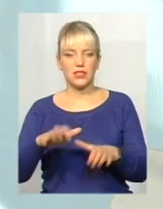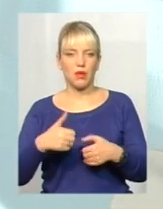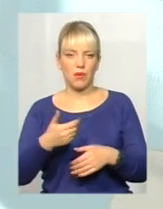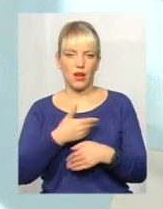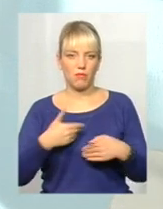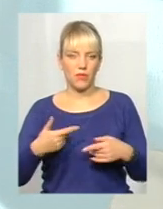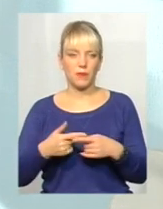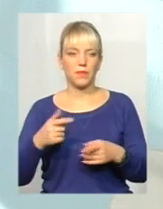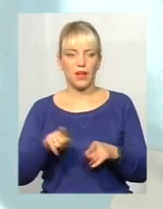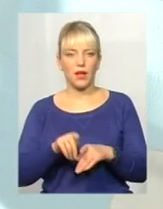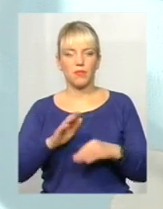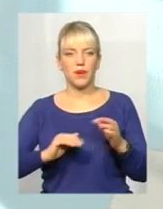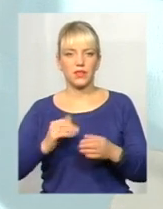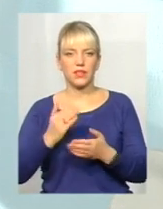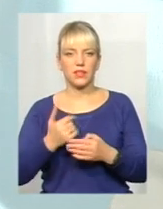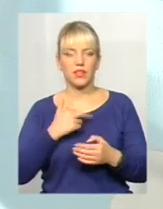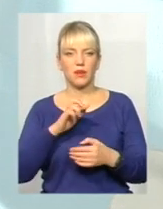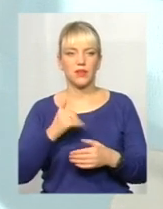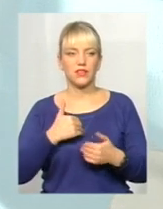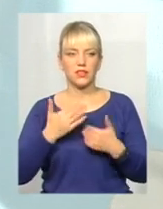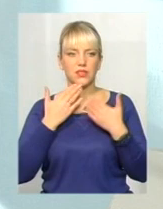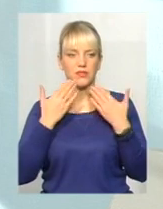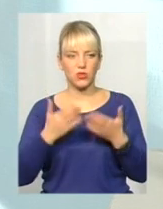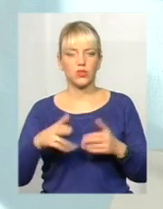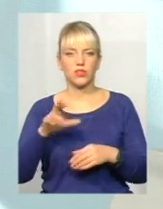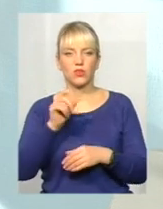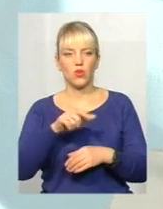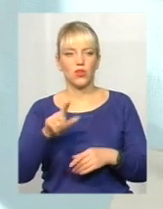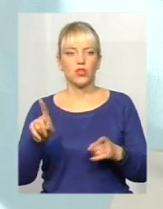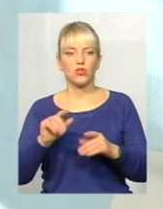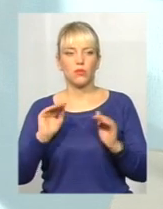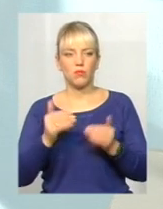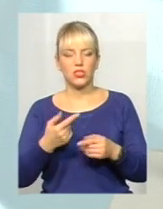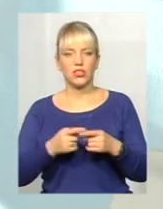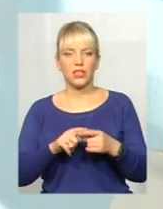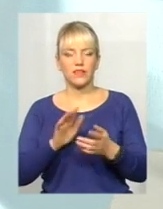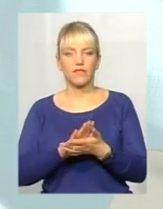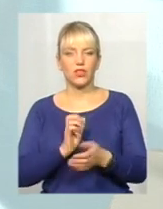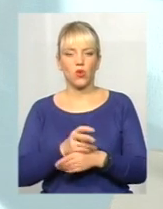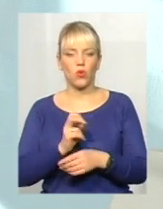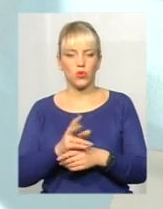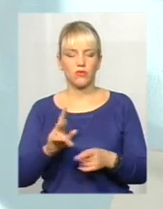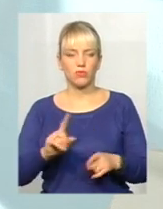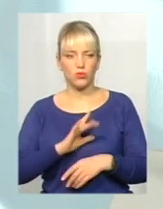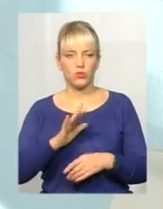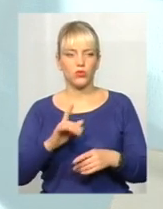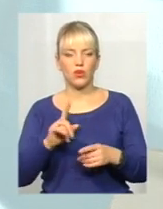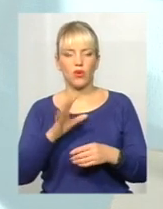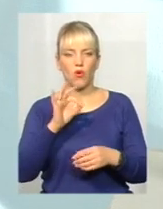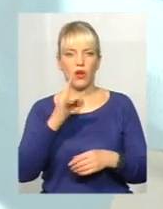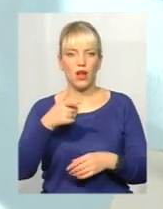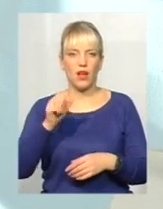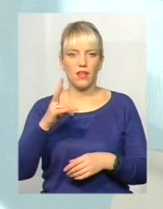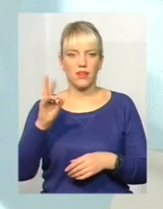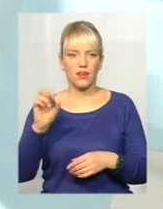б ще повернутися до людей наших, до мешканців. Для того, щоб менше цих відходів виробляти, наприклад, органічні відходи, ми